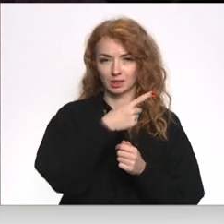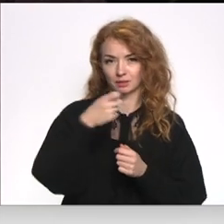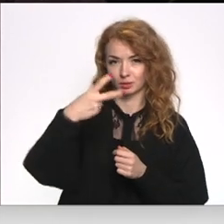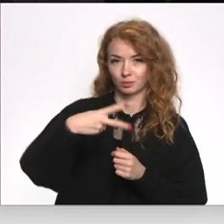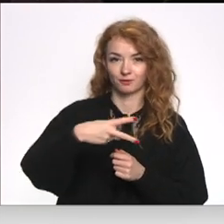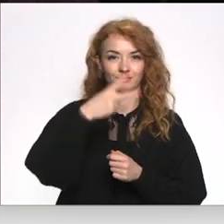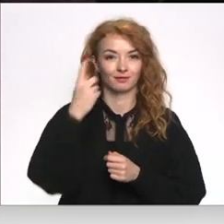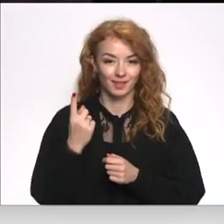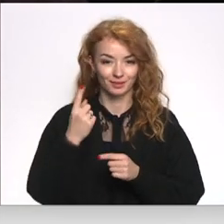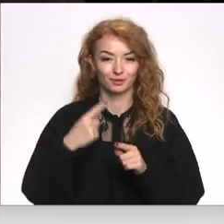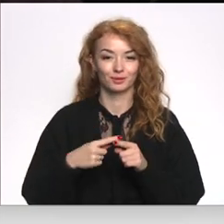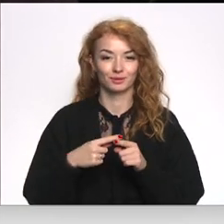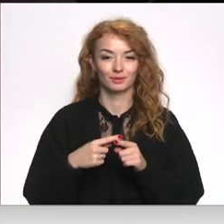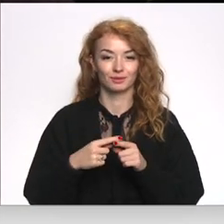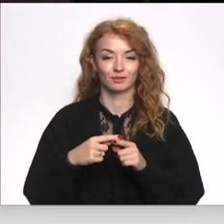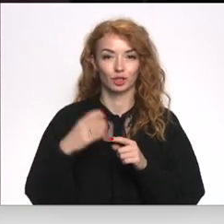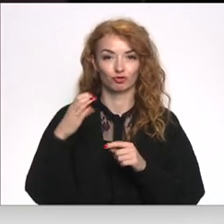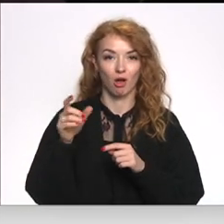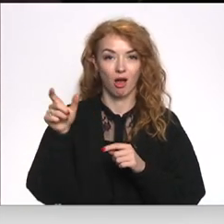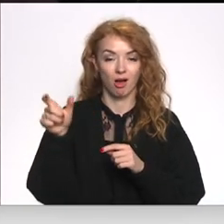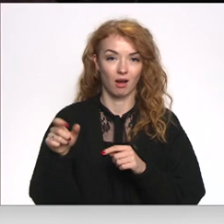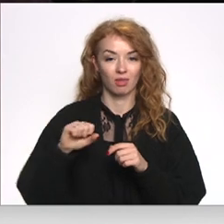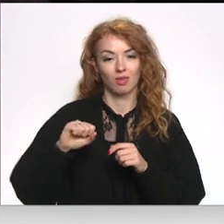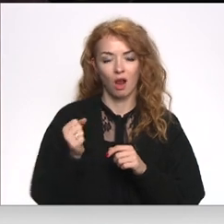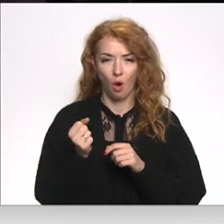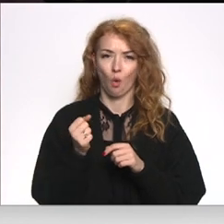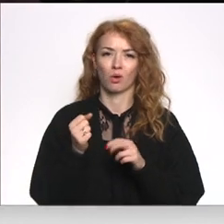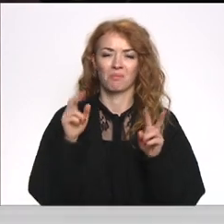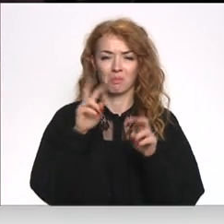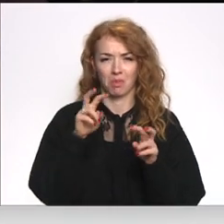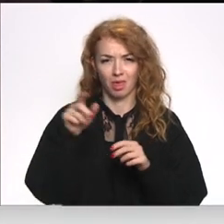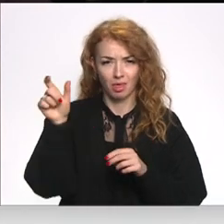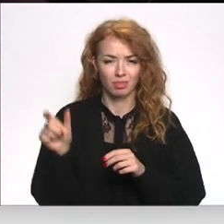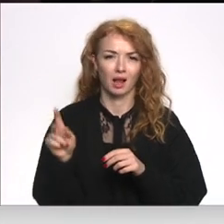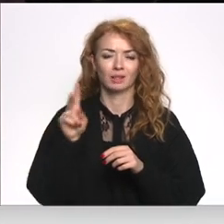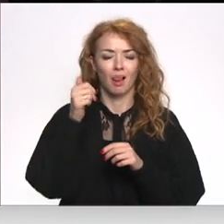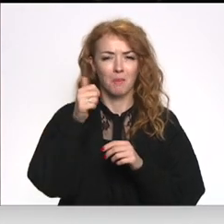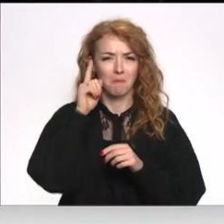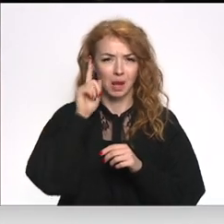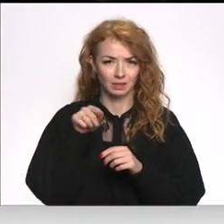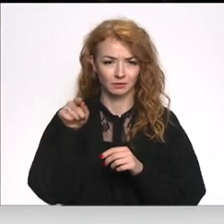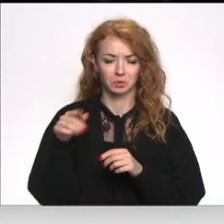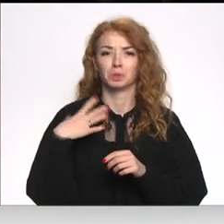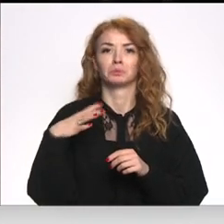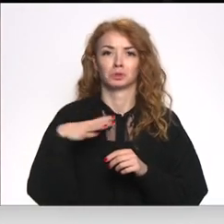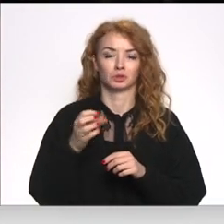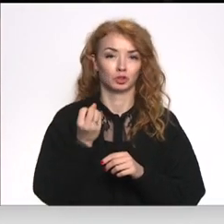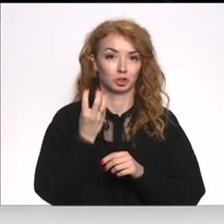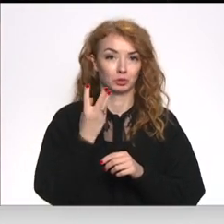un Čaka draugi, pētnieku un tie, kas labi pazīst Čaku, brīnīsies, kāpēc 14.